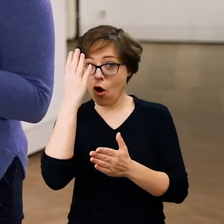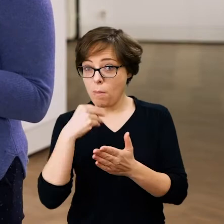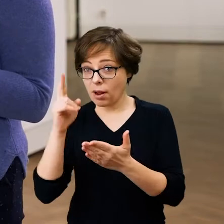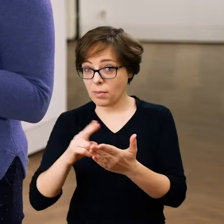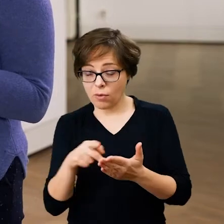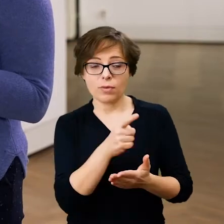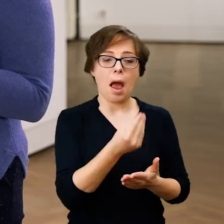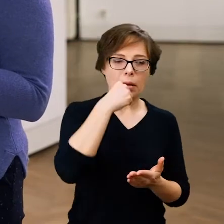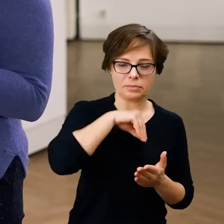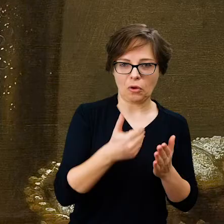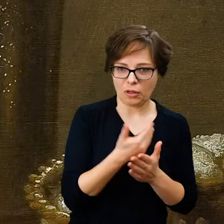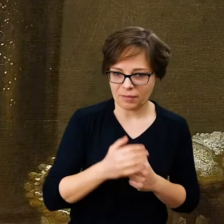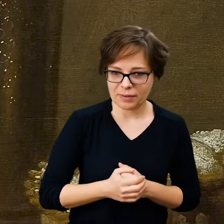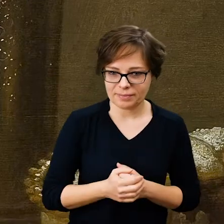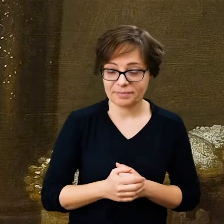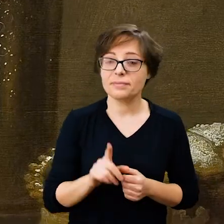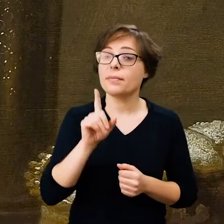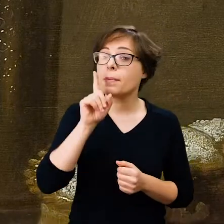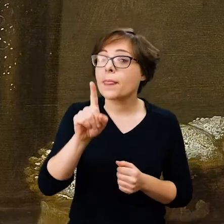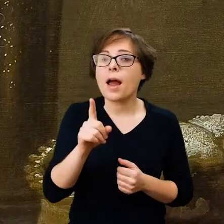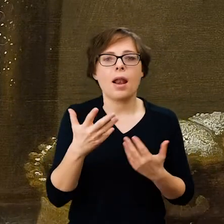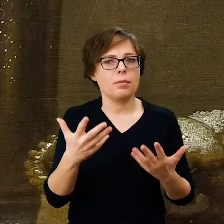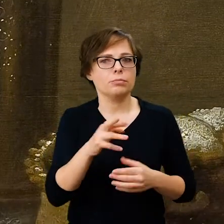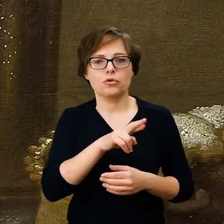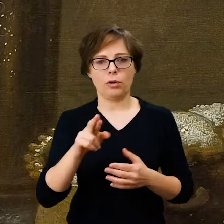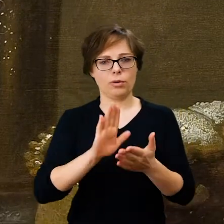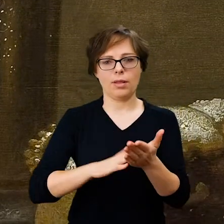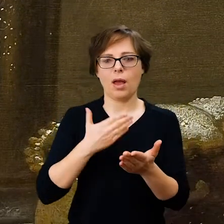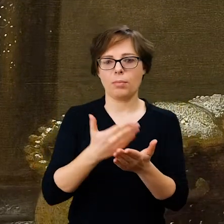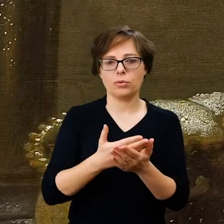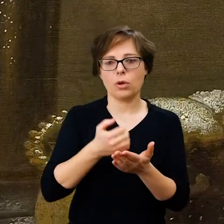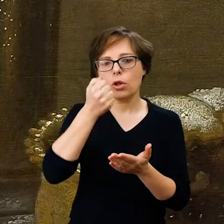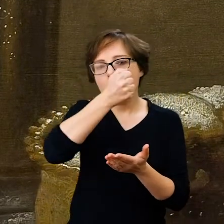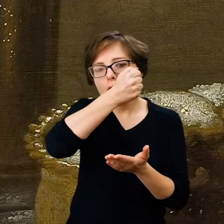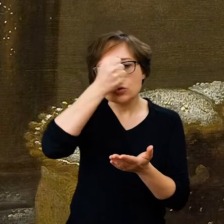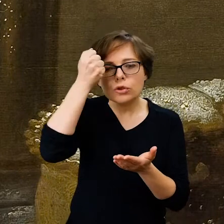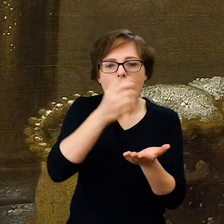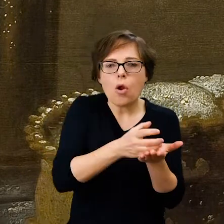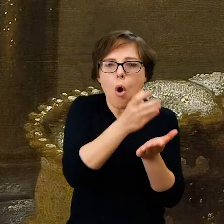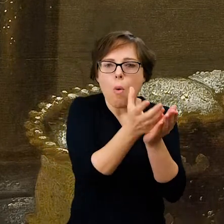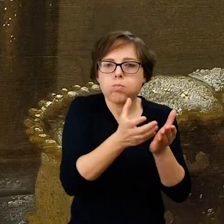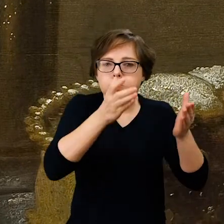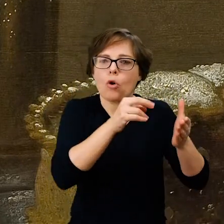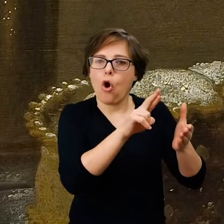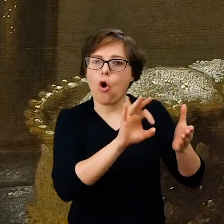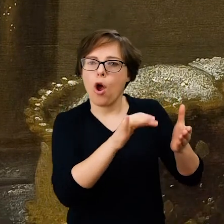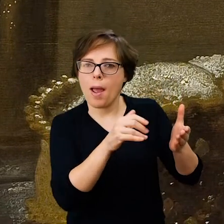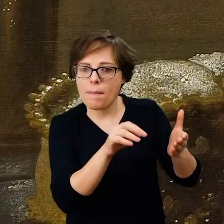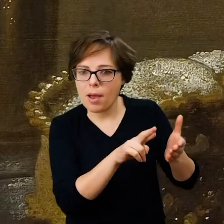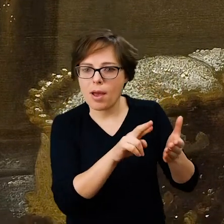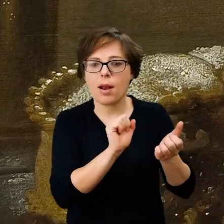nowa kompozycja. Jednak takie przedmioty jak ten szklany kielich Römer czy